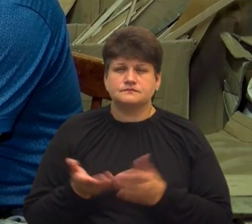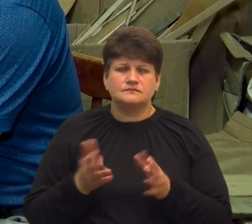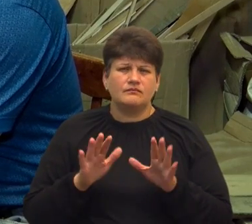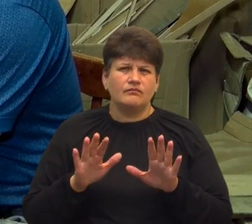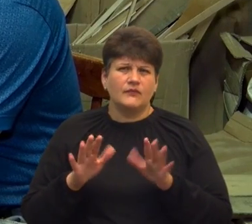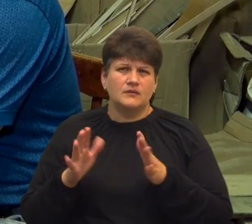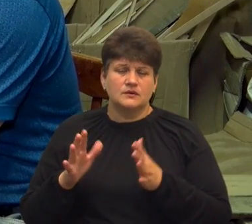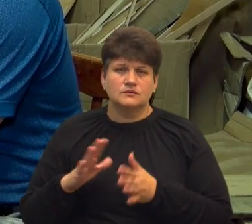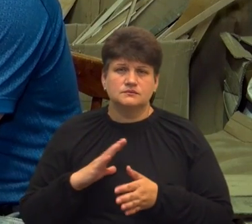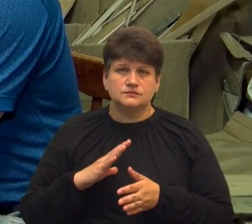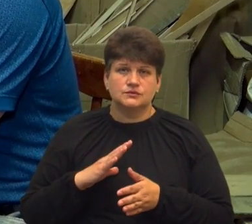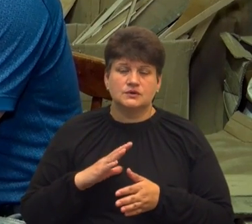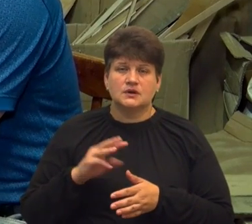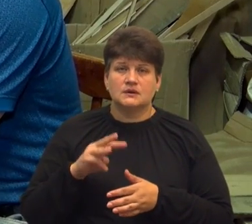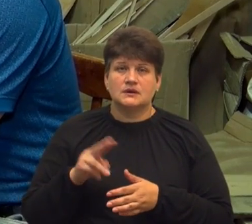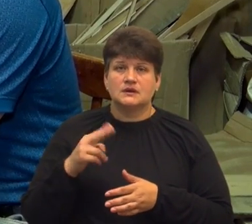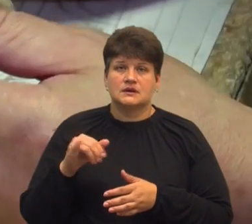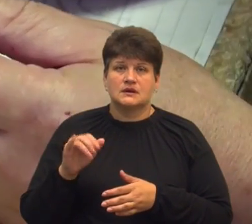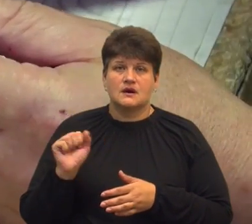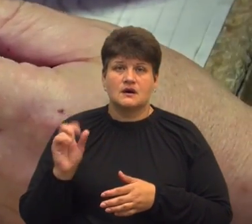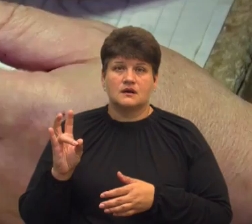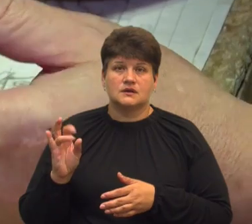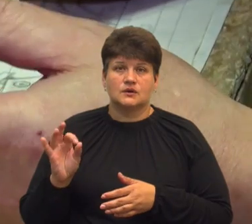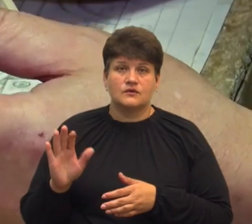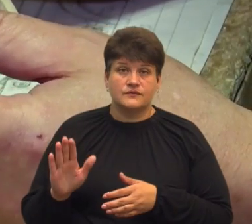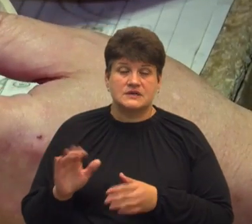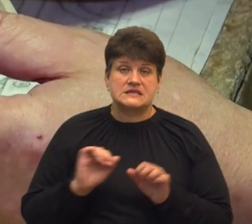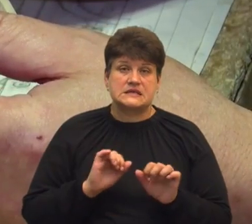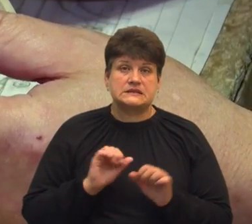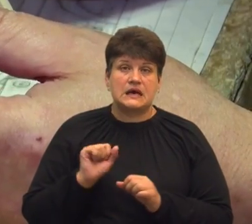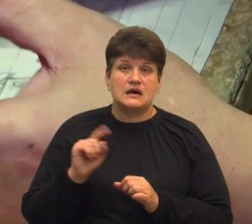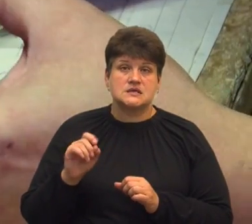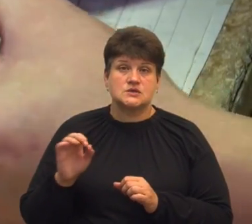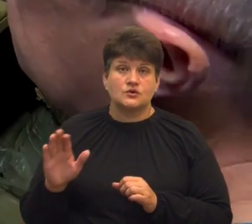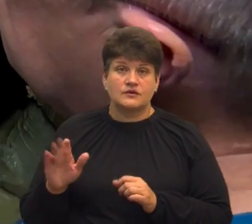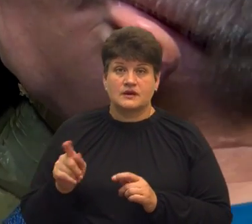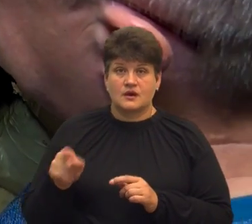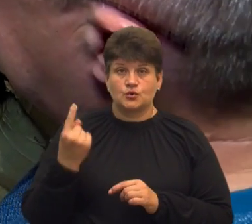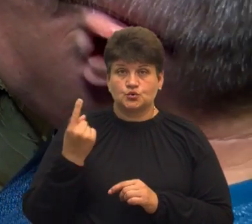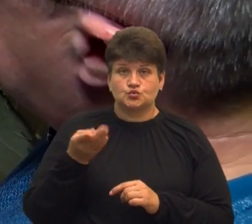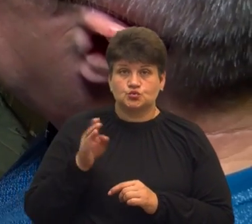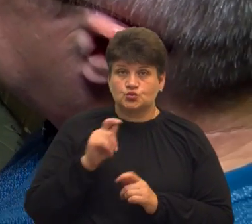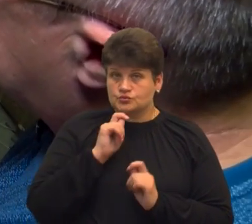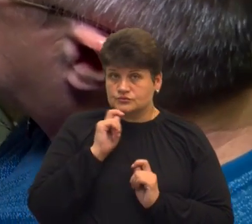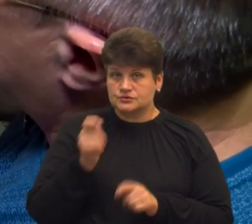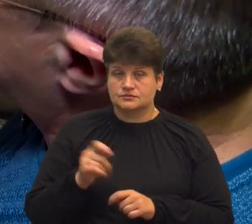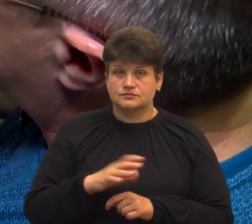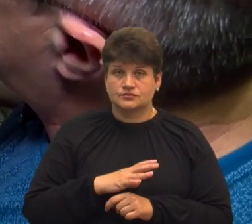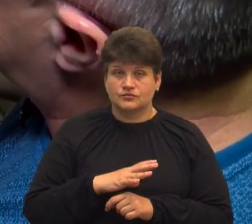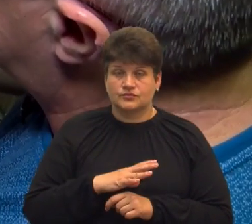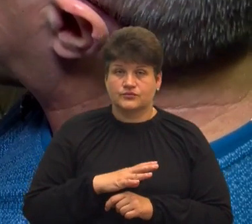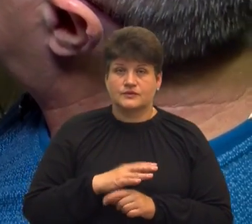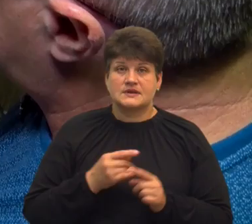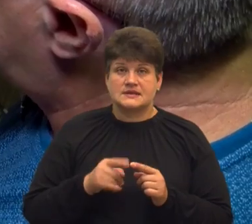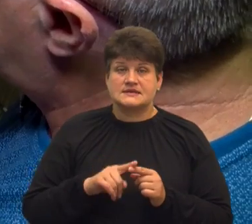проходив Михайло Дянов, захисник ЗОУ. То я йому одну штучку подарував. Це у нас військовий